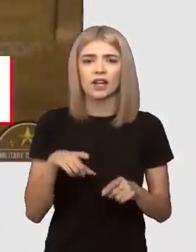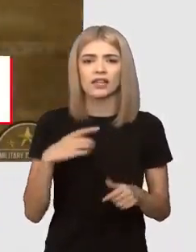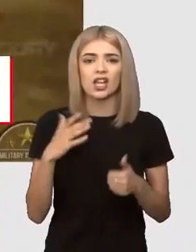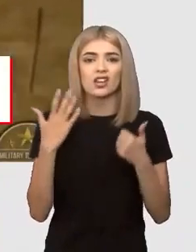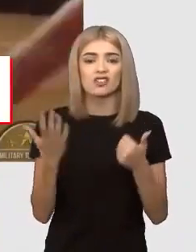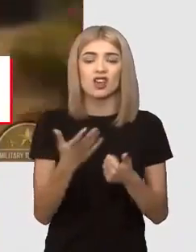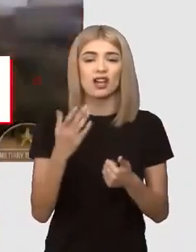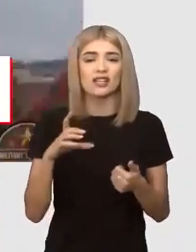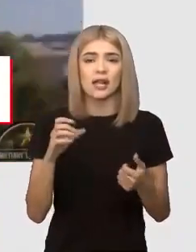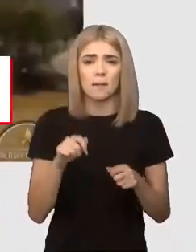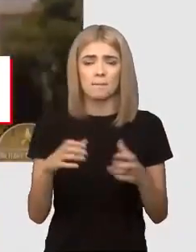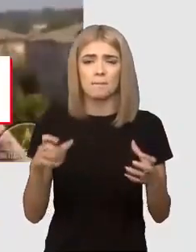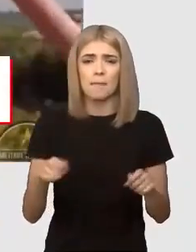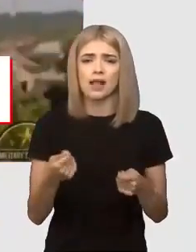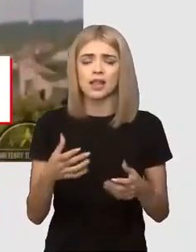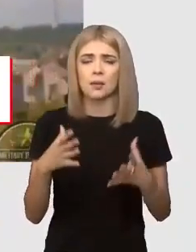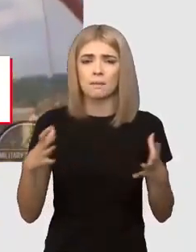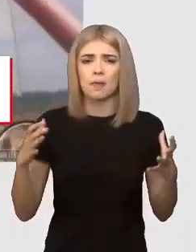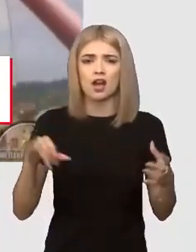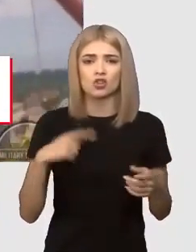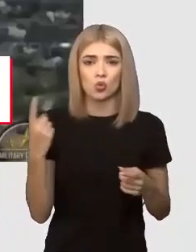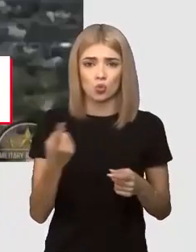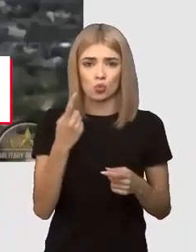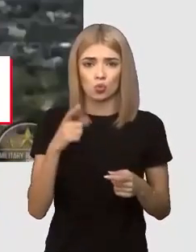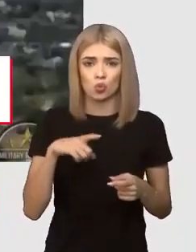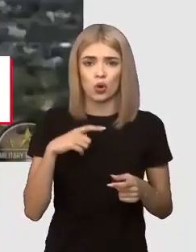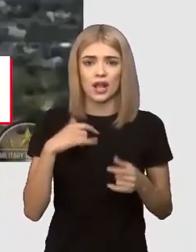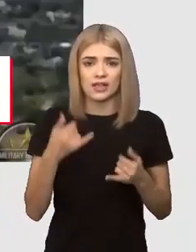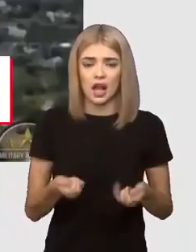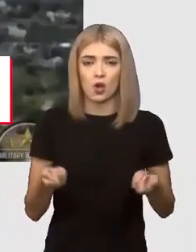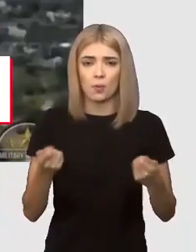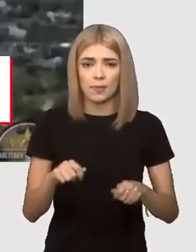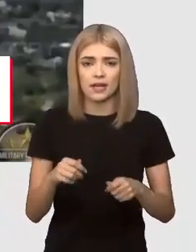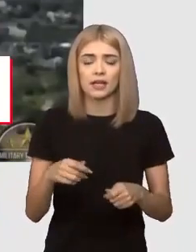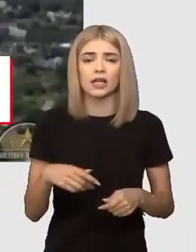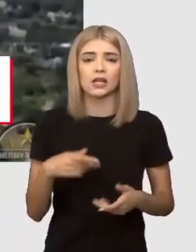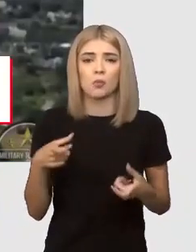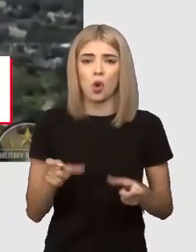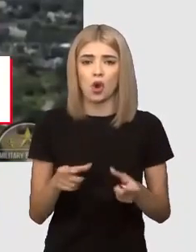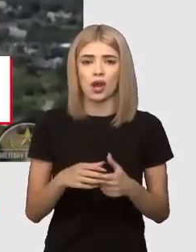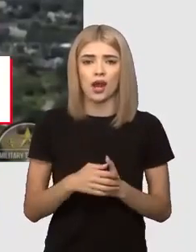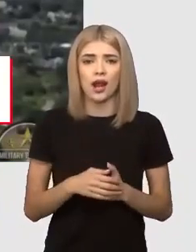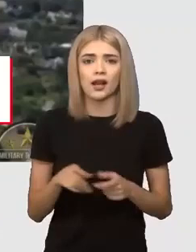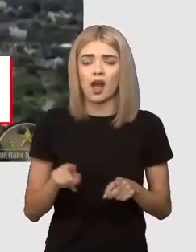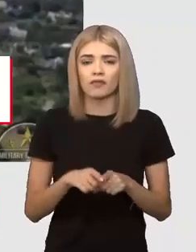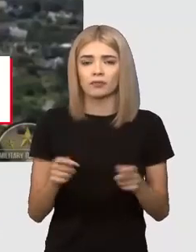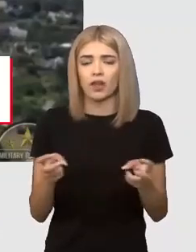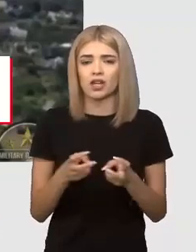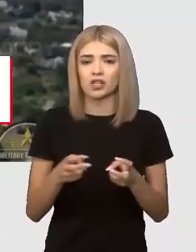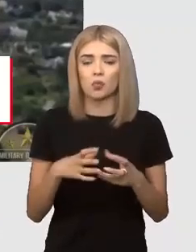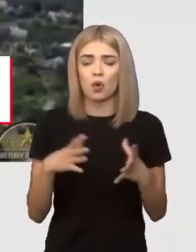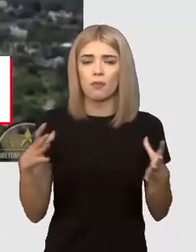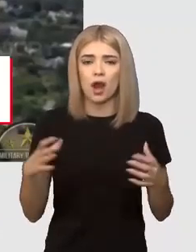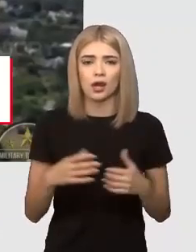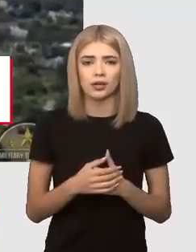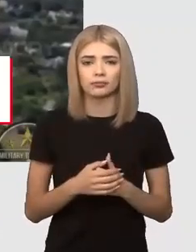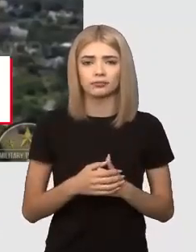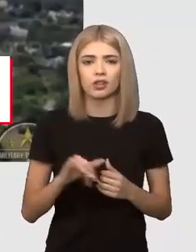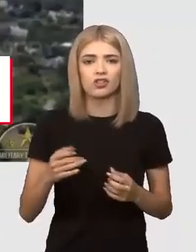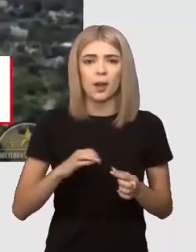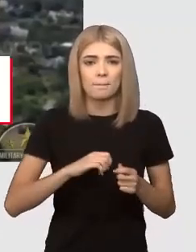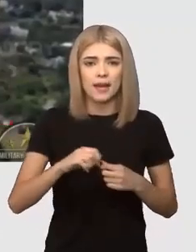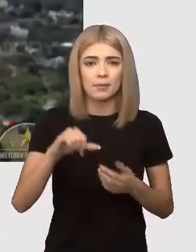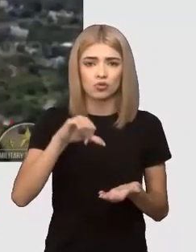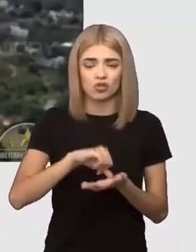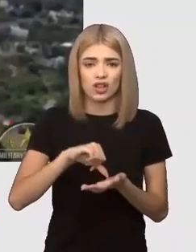șase reactoare în total. Unul dintre ele a fost închis permanent din cauza atacurilor din acest weekend. Perimetrul